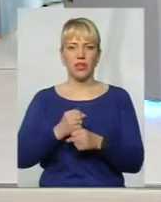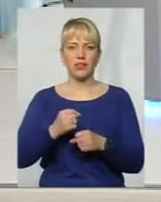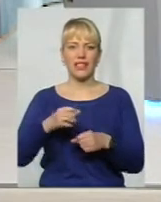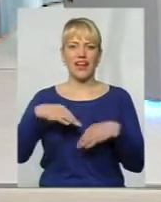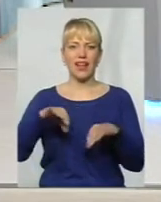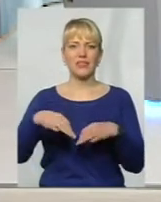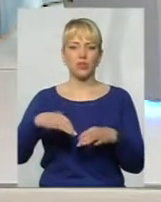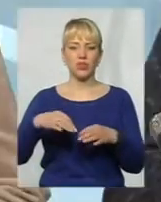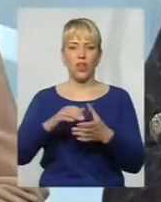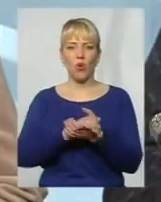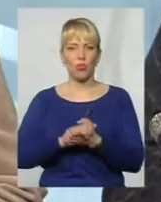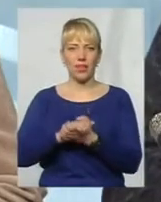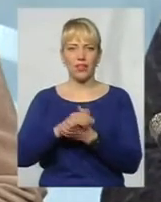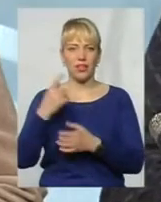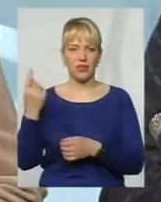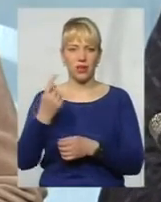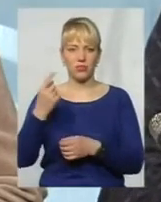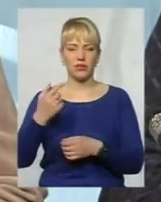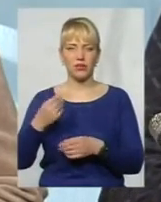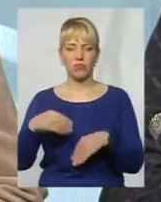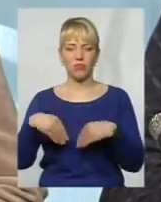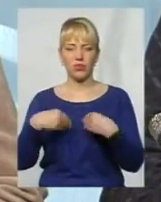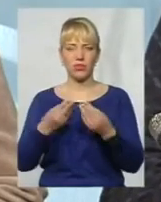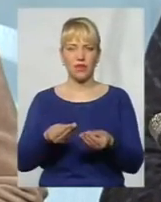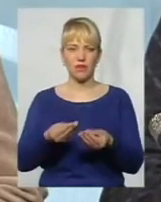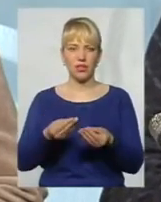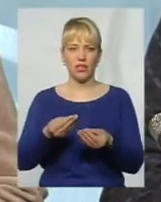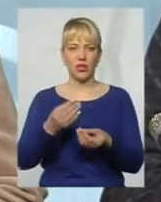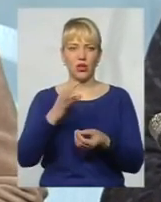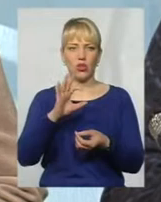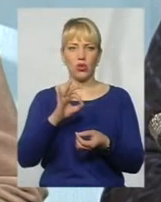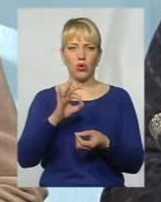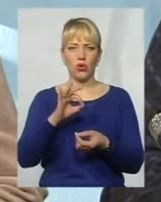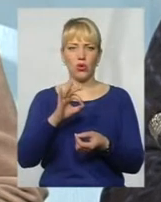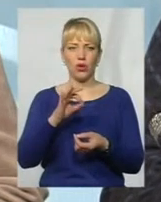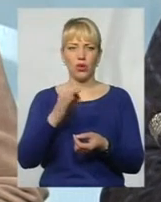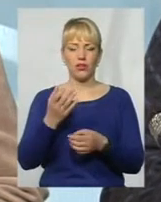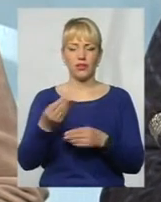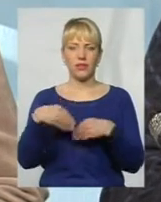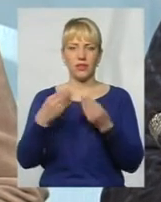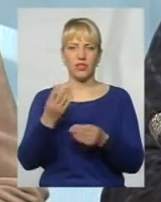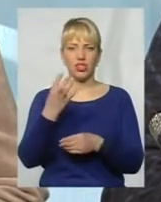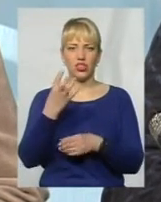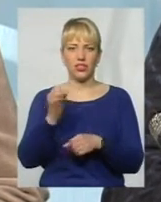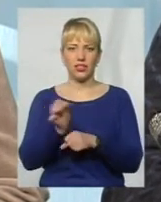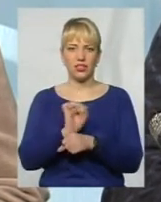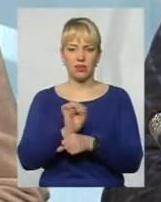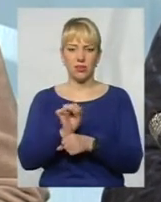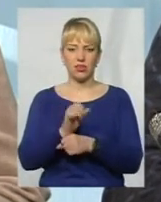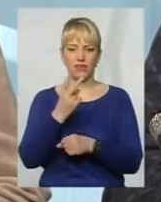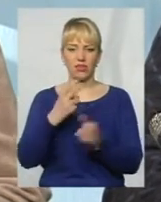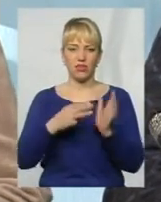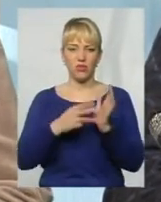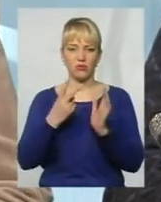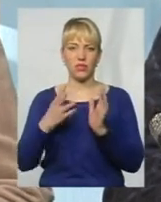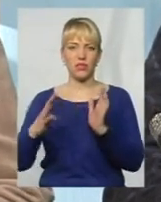Хмельниця Агропромтранс, поставити понад 400 автомашин. Ми 28-29